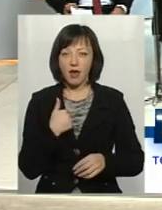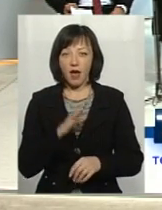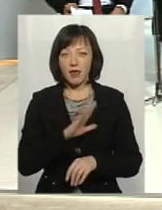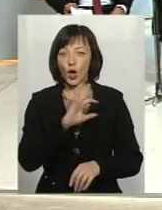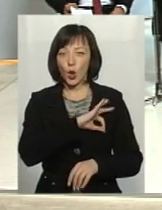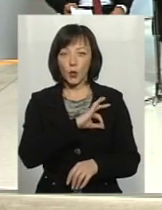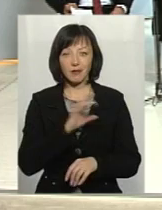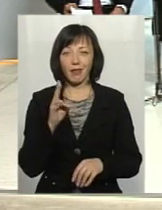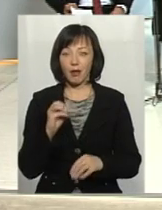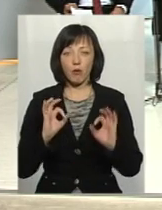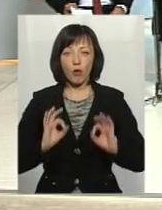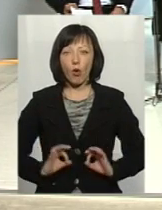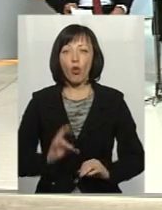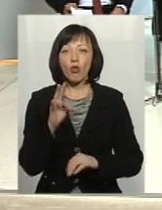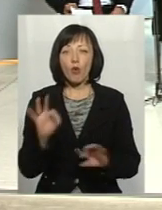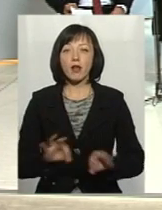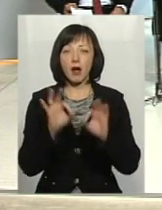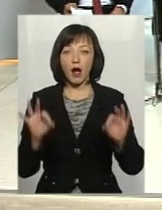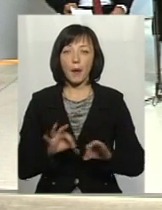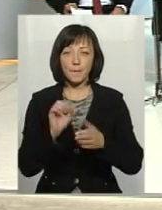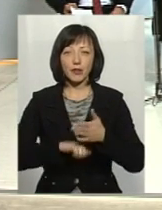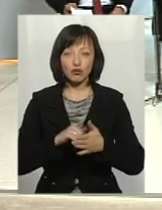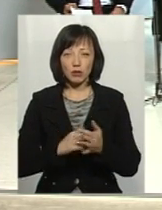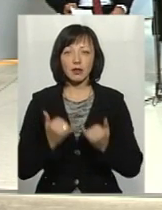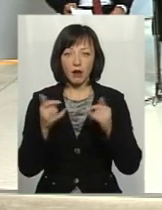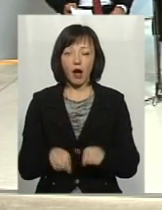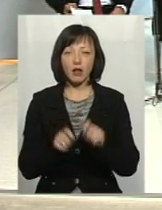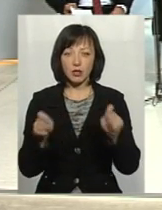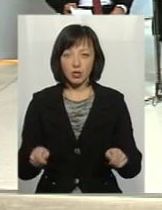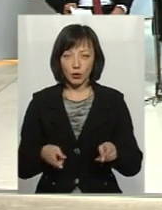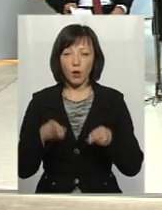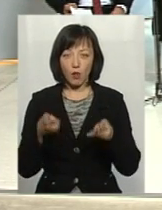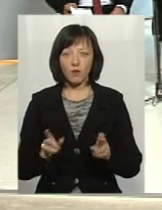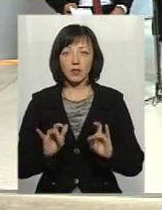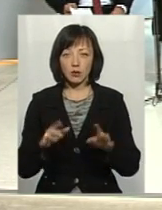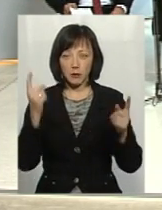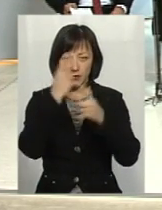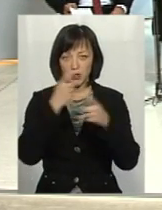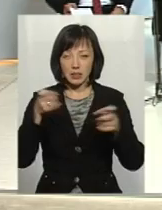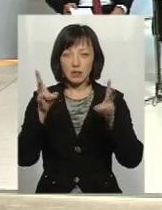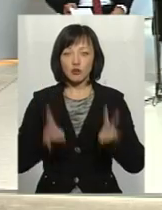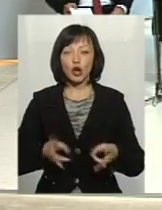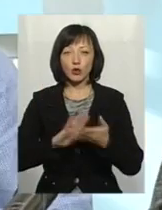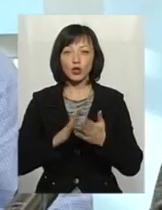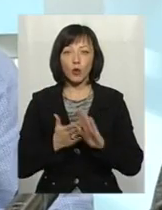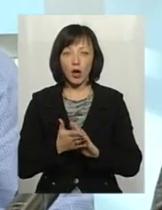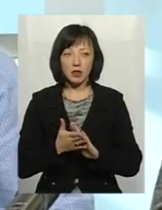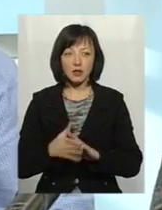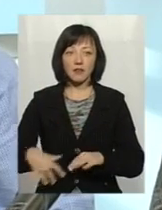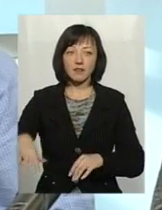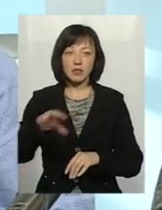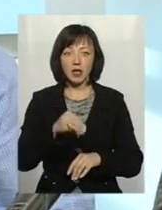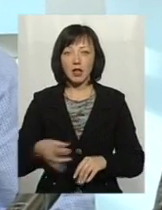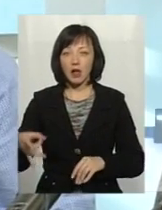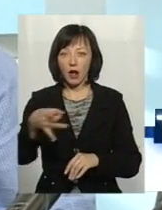прокурор, але ніяких оснований для возбуждення, а тем більше для того, щоб объявити чрезвычайну ситуацію в цілому районі